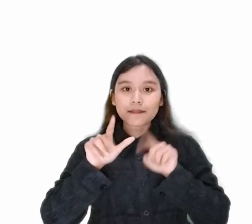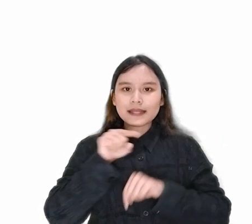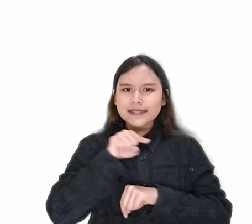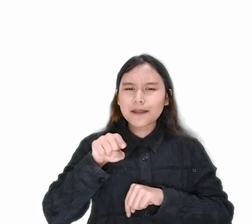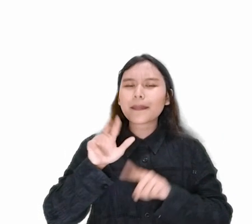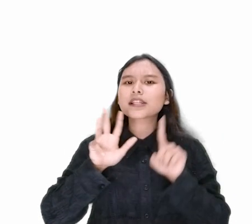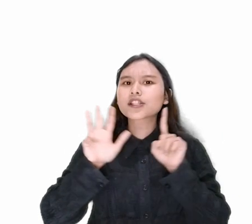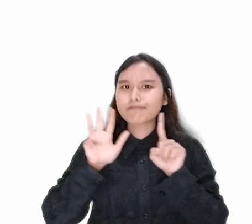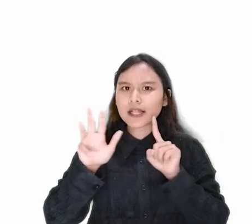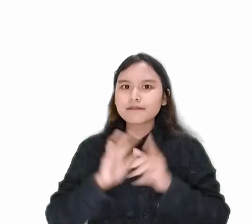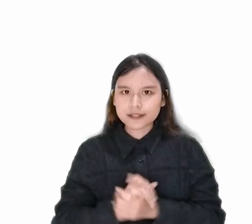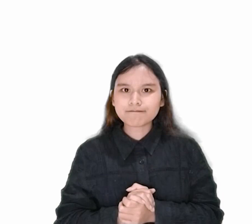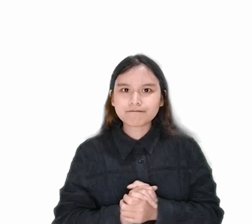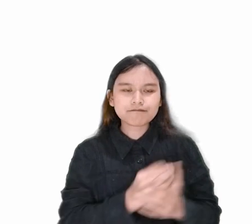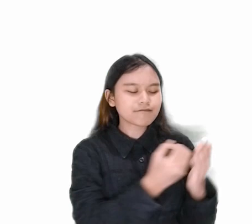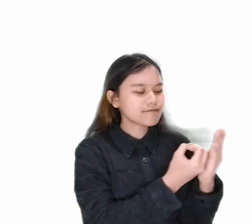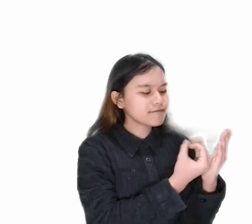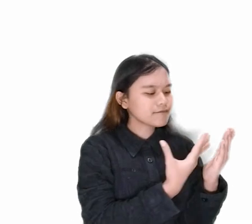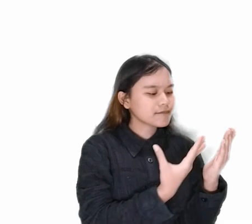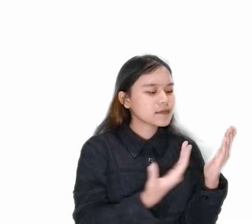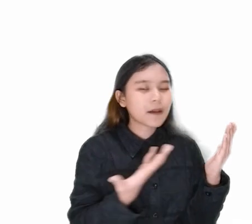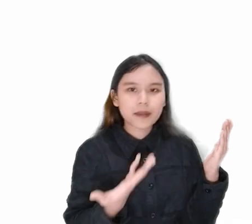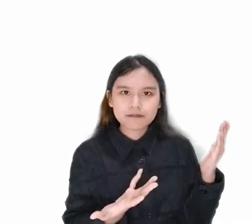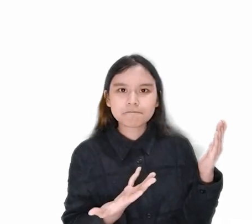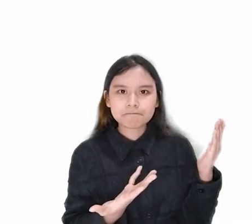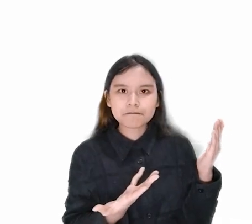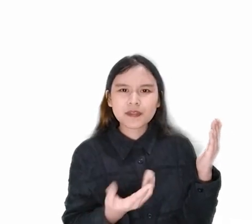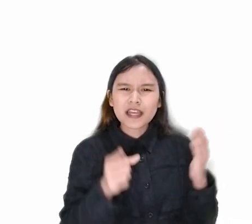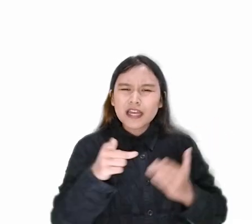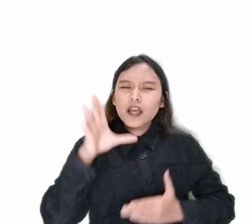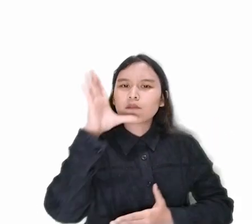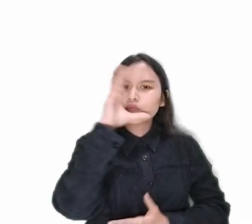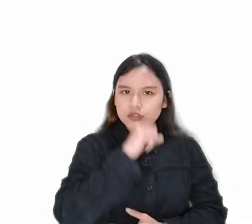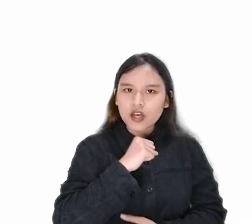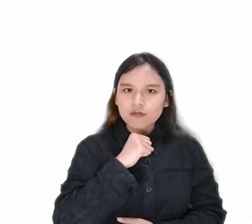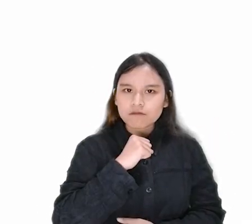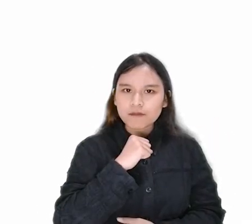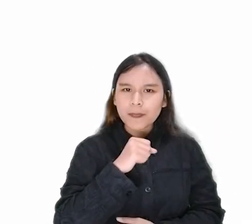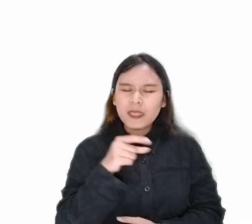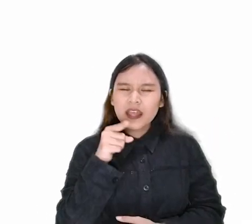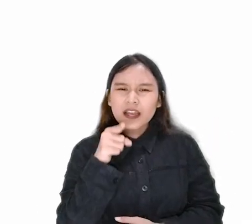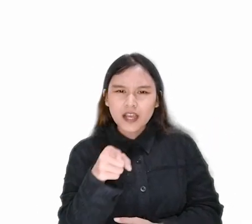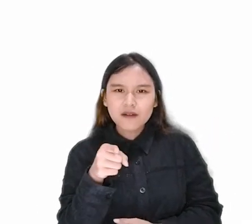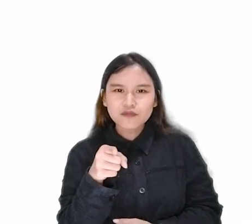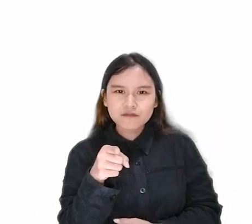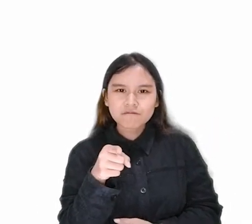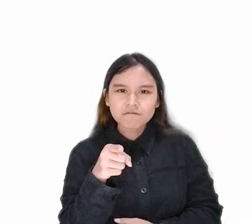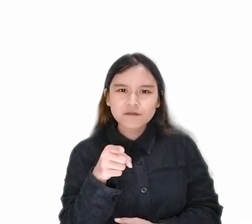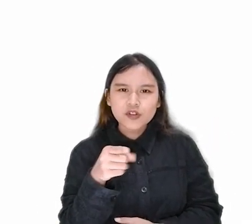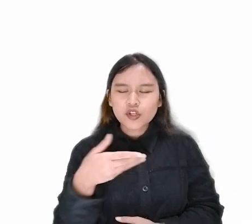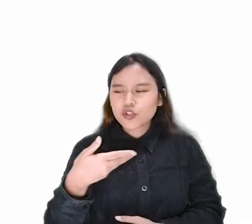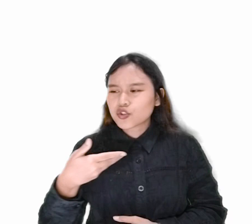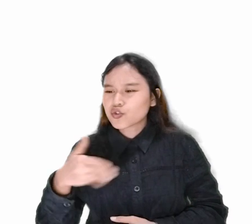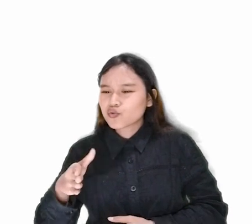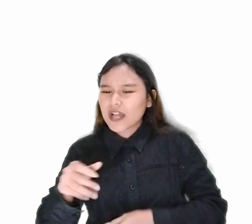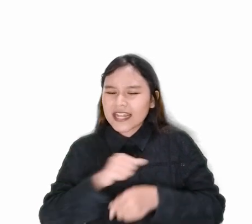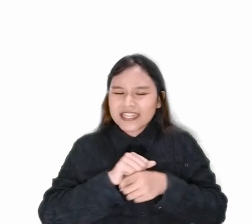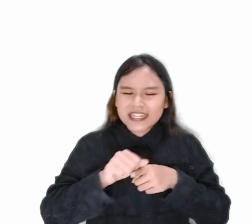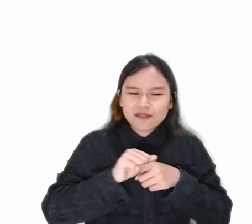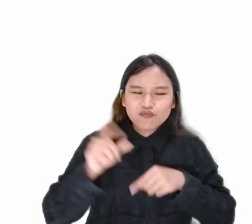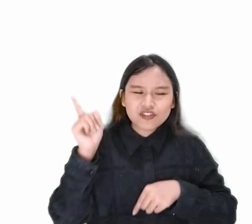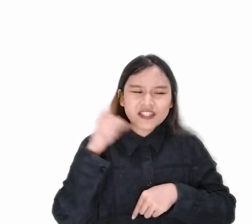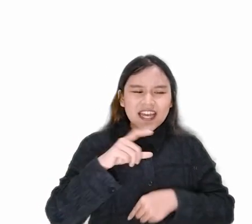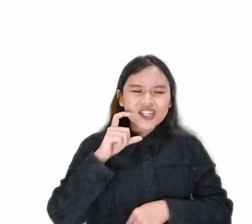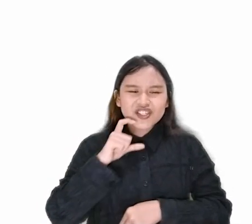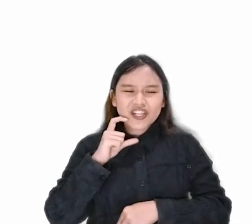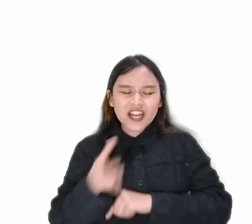yang ke-19 Demikianlah firman Tuhan Sebab kamu tahu bahwa kamu telah ditebus dari